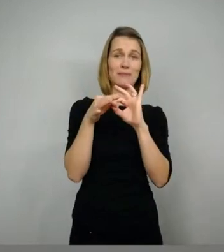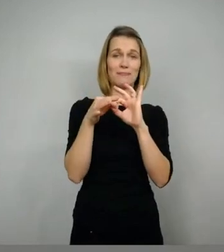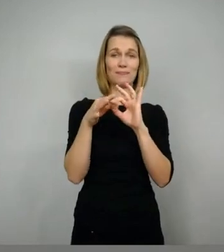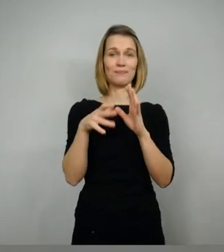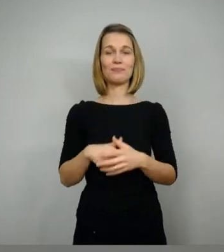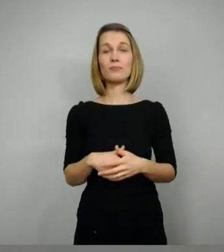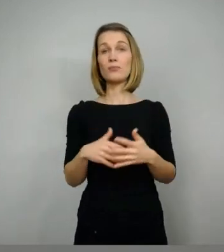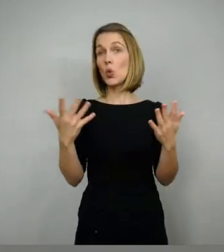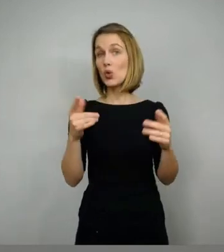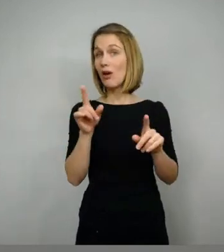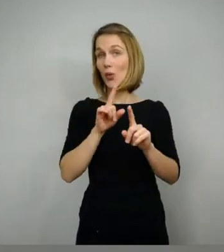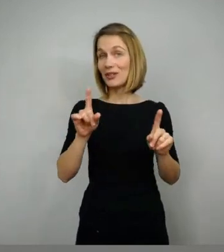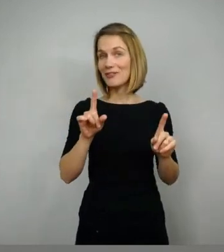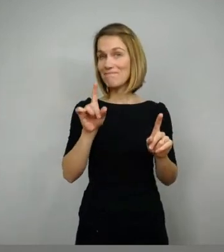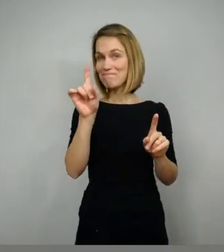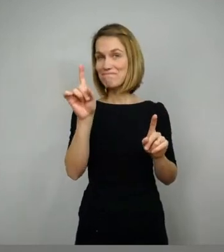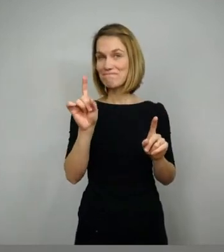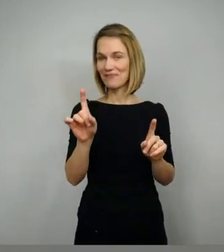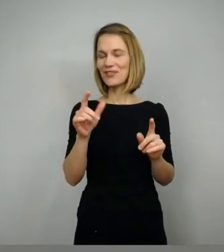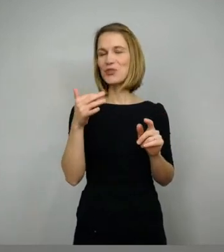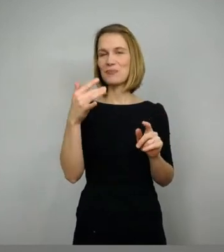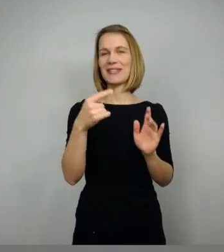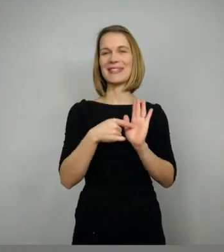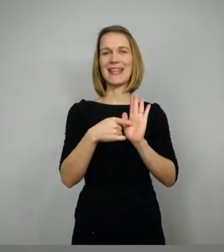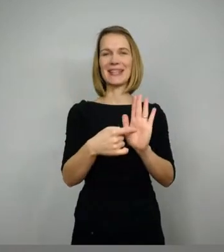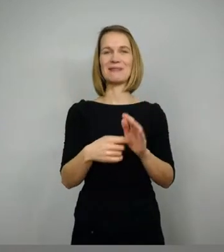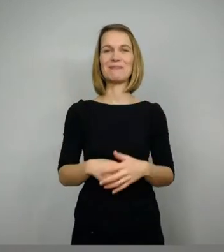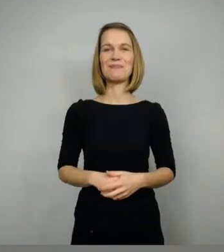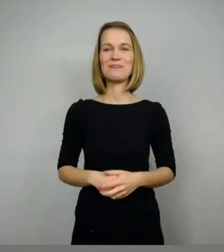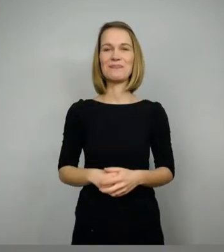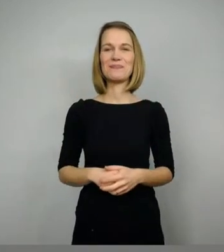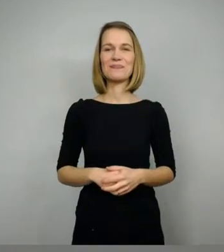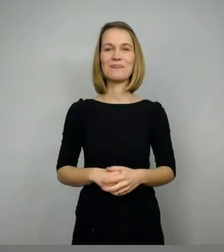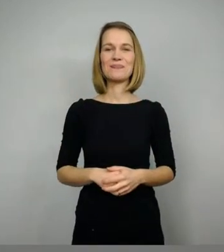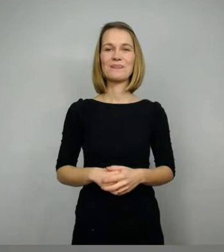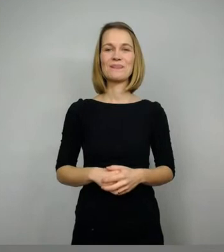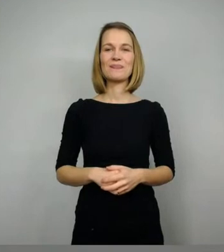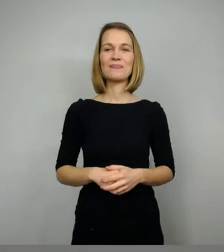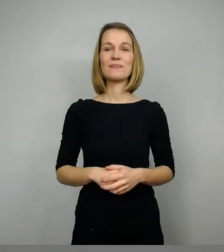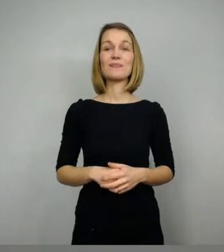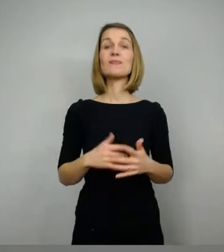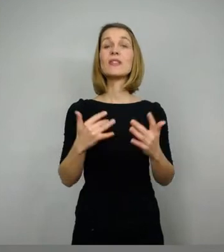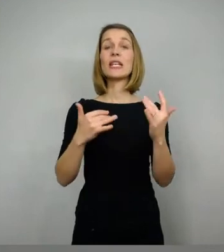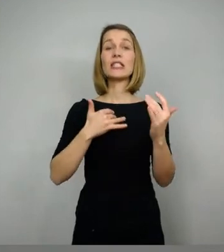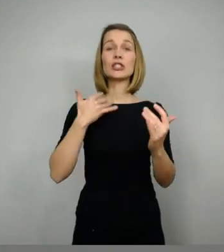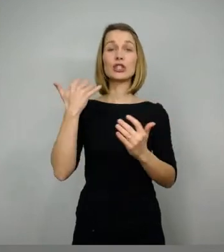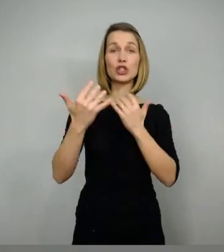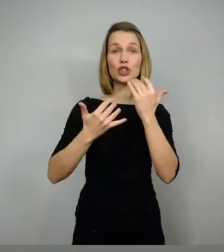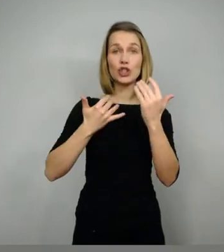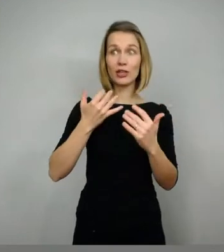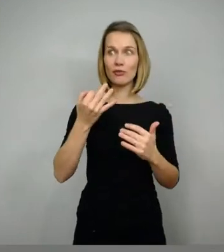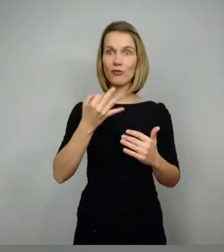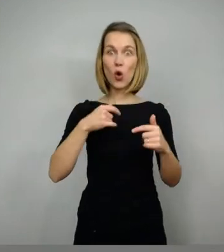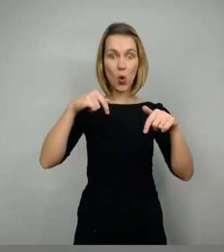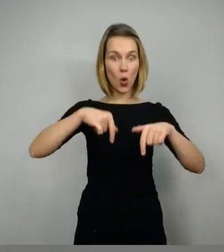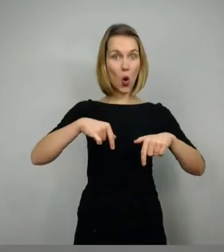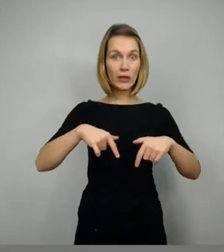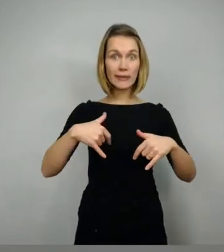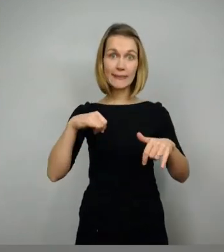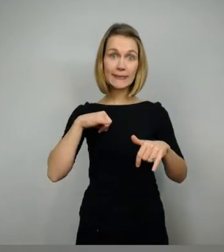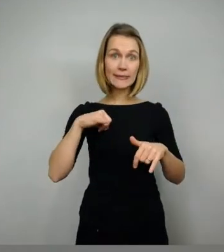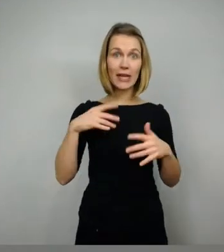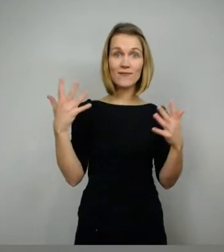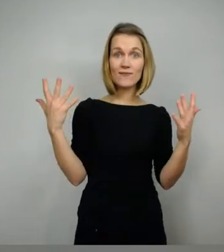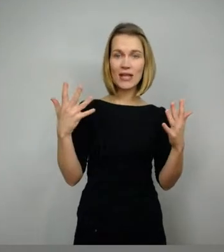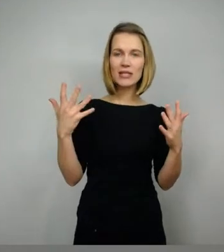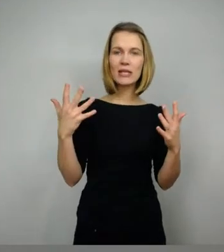zusammenhängen. Genau, also was diese Geschichten eben für uns heute auch noch spannend macht, ist, dass es eigentlich um Dinge geht,